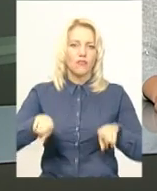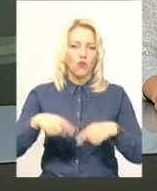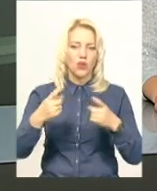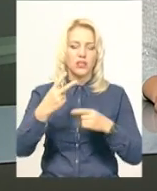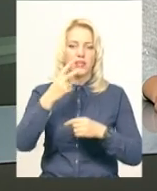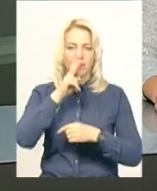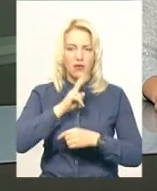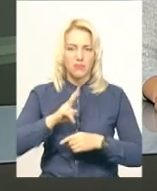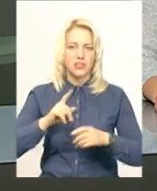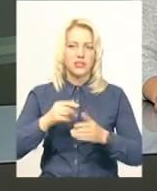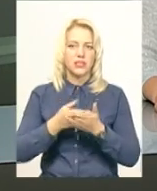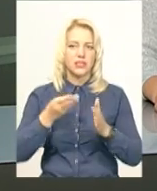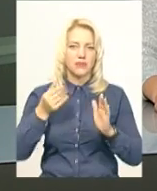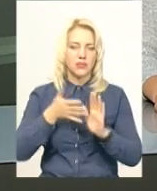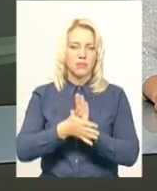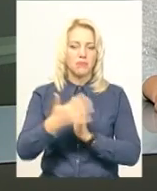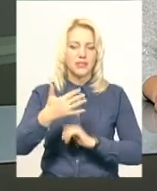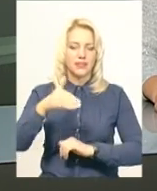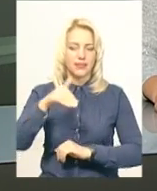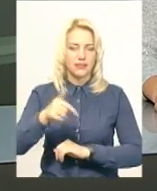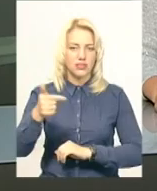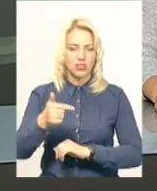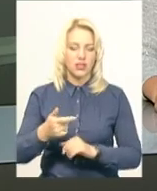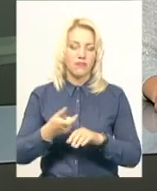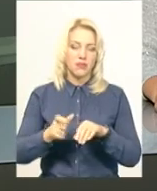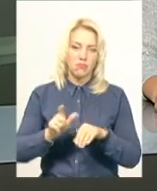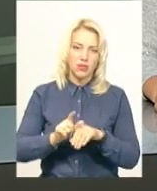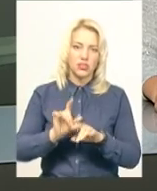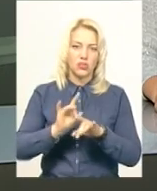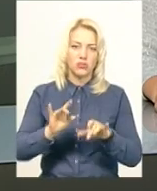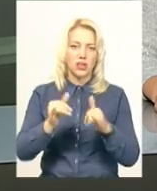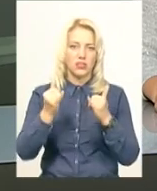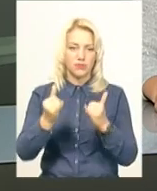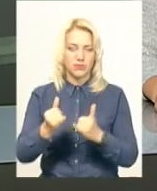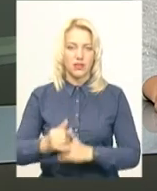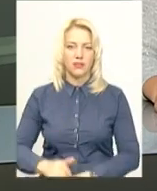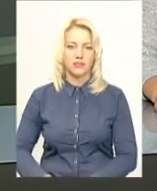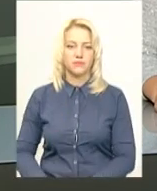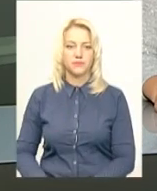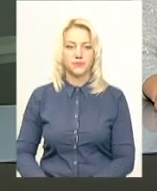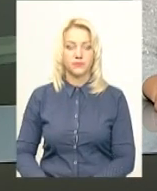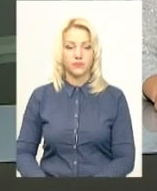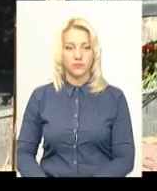витратили майже 50 тисяч гривень. Більше про відкриття пам'ятного знаку розповість моя колега Ірина Хижа.